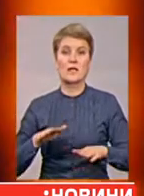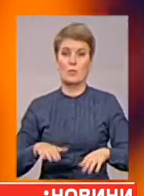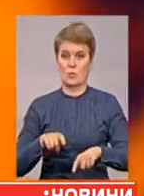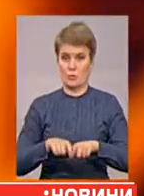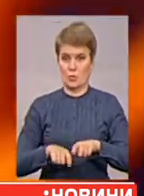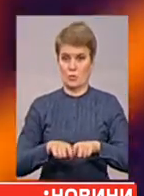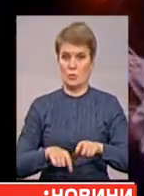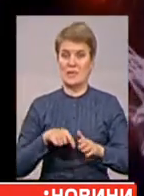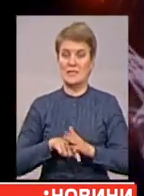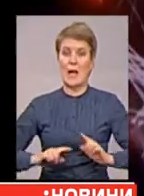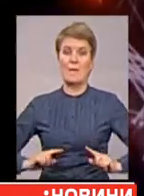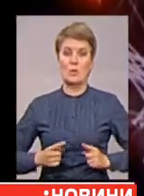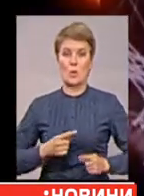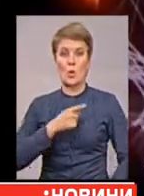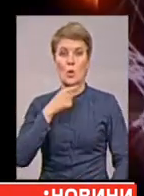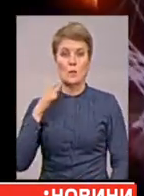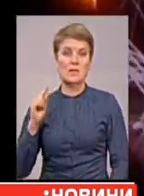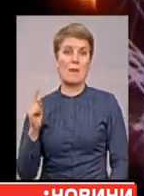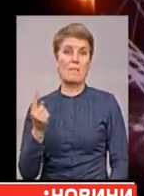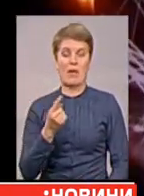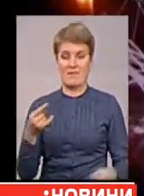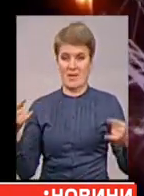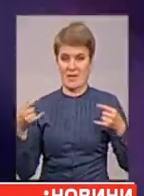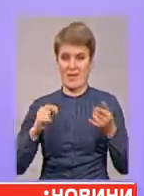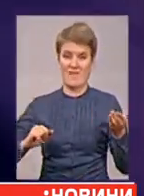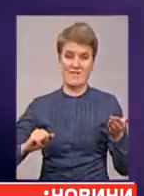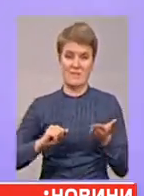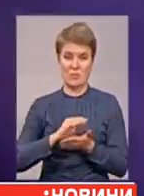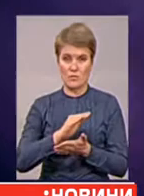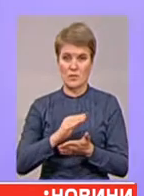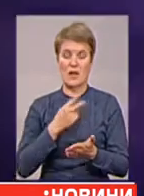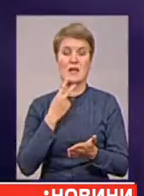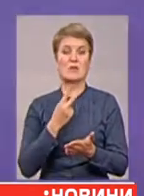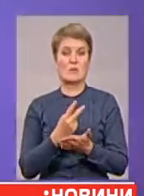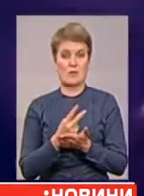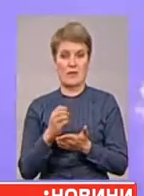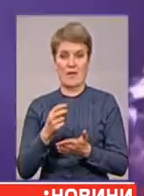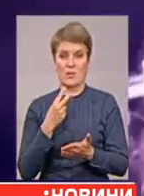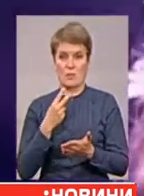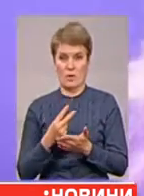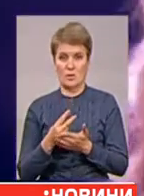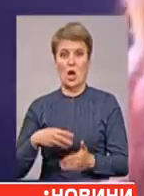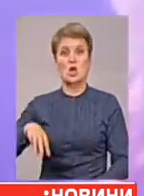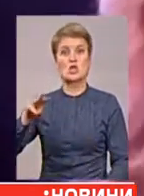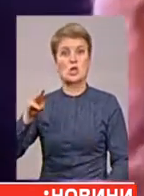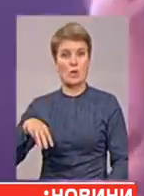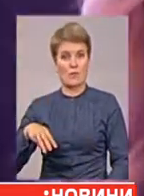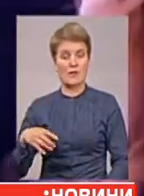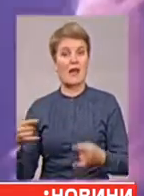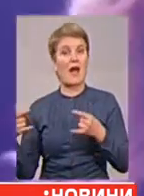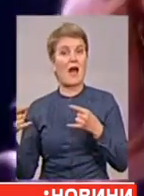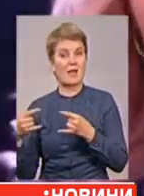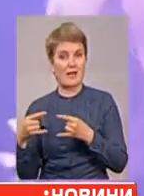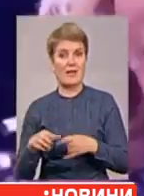протесту російський «Первий канал» відмовився транслювати Євробачення, однак штрафувати телеканал за це Європейська мовна спілка не буде.